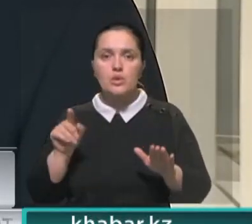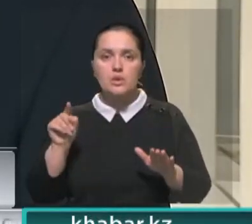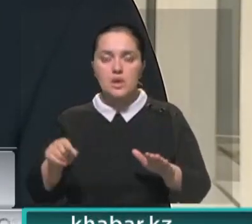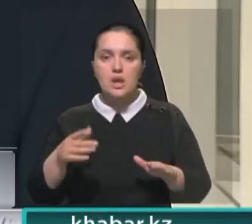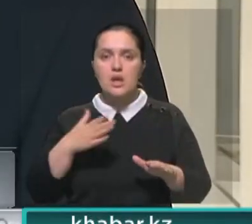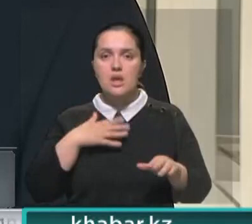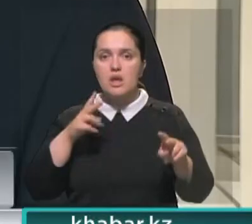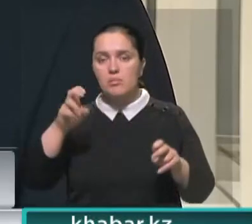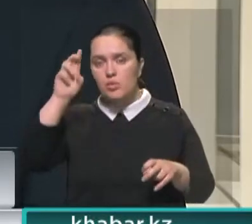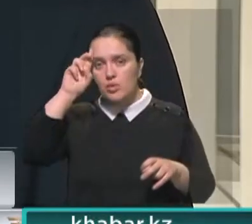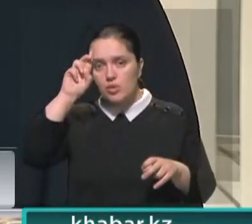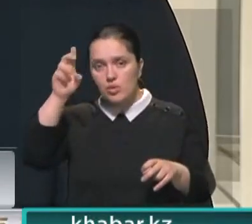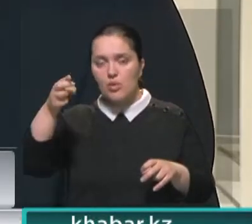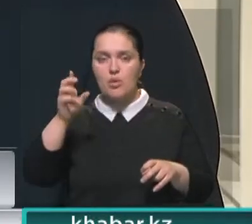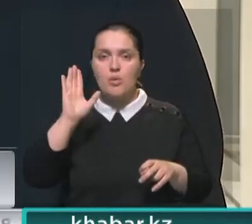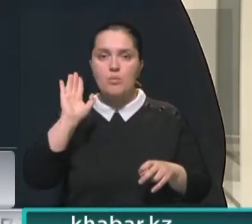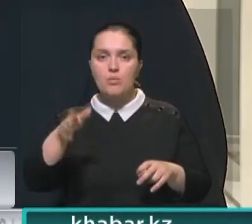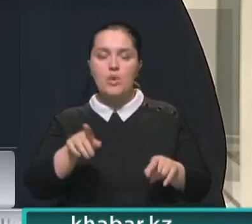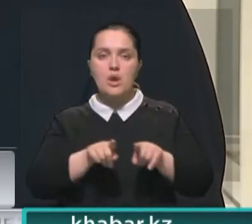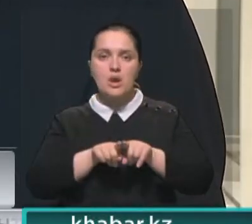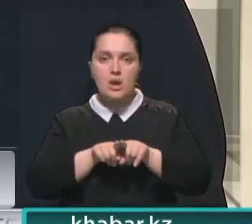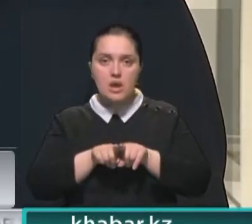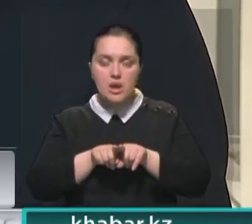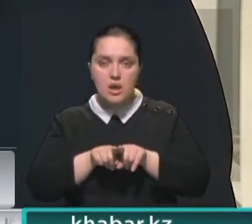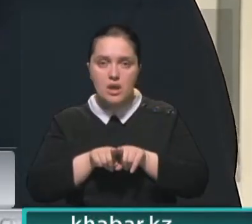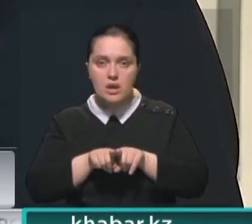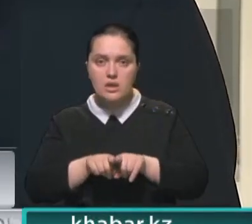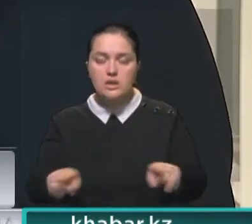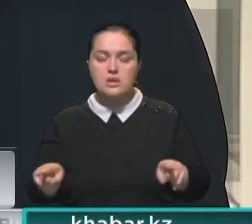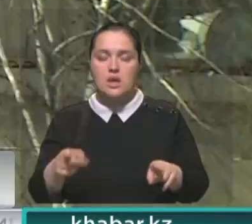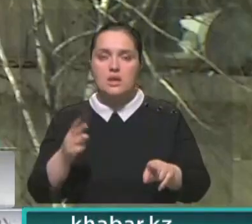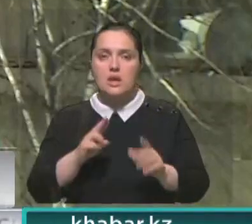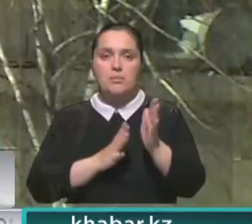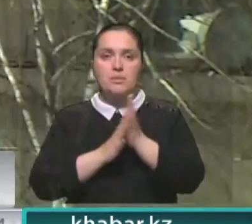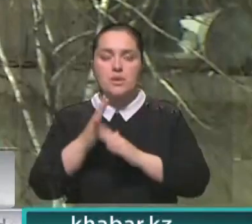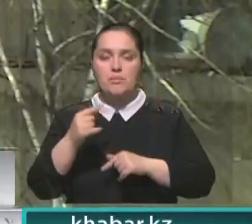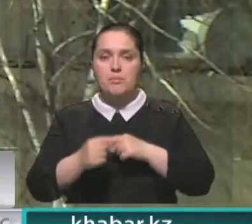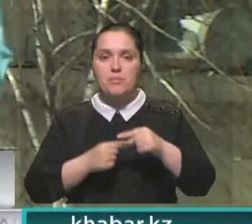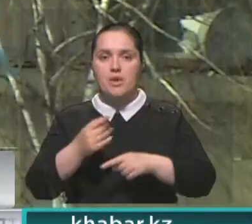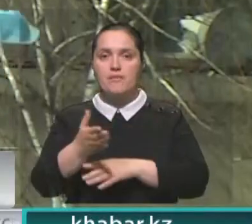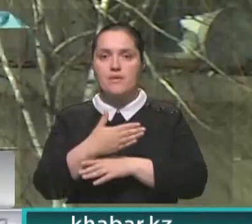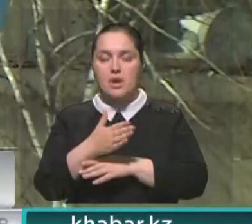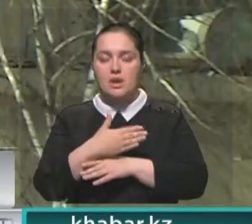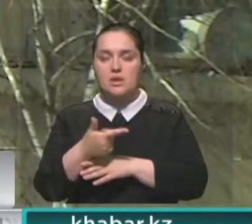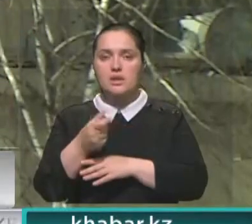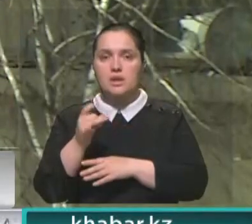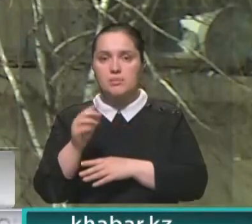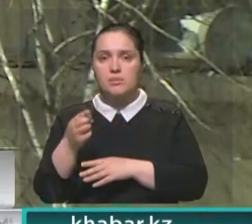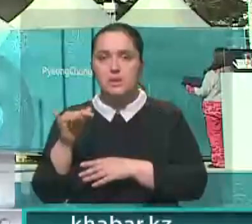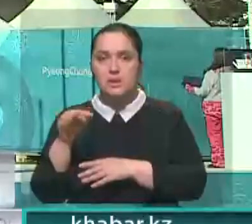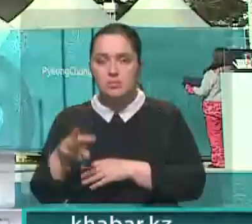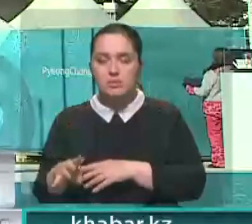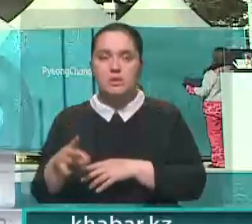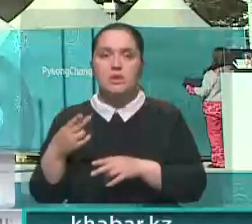наши символы государственности будут широко распространены среди подрастающего поколения. Флаг, герб и гимн олицетворяют